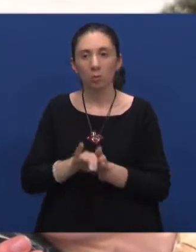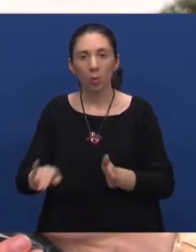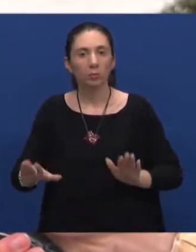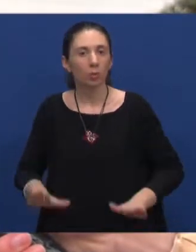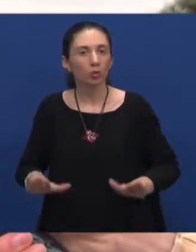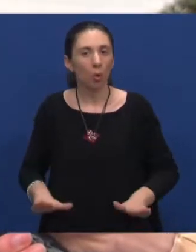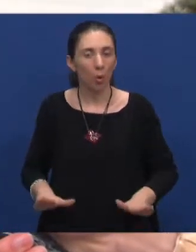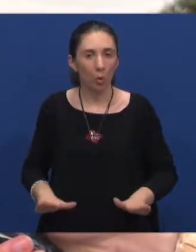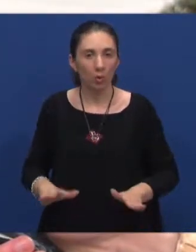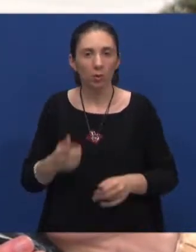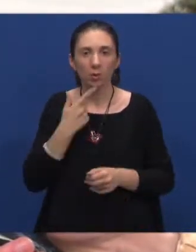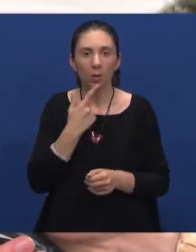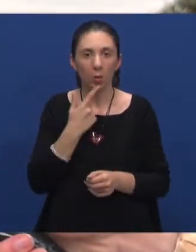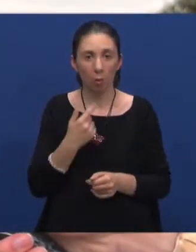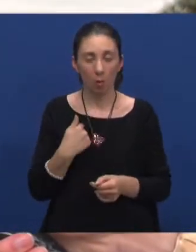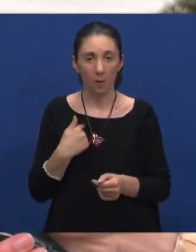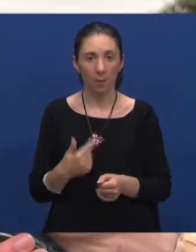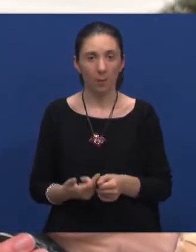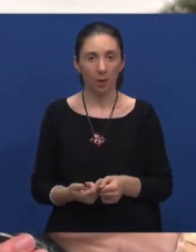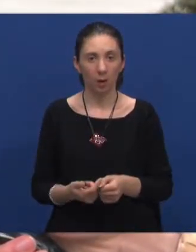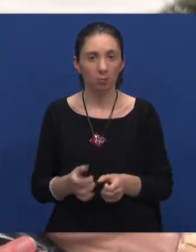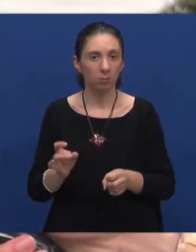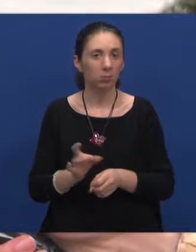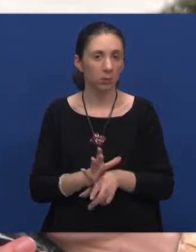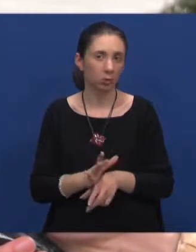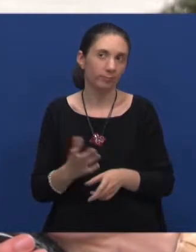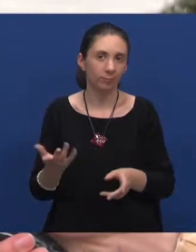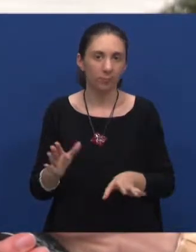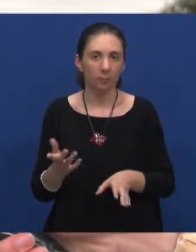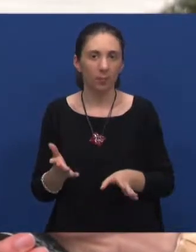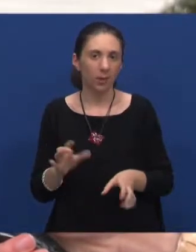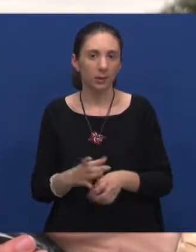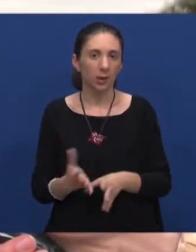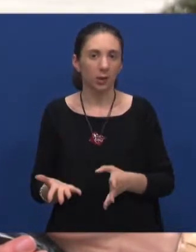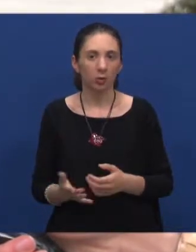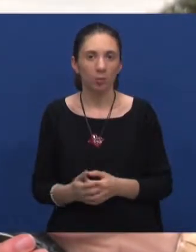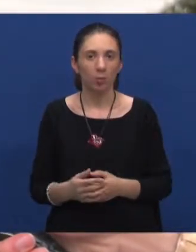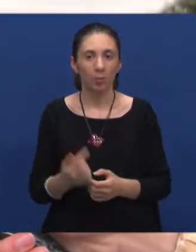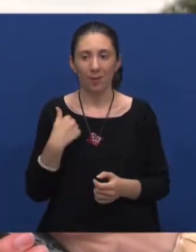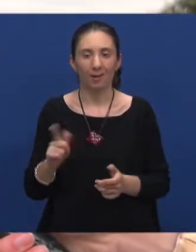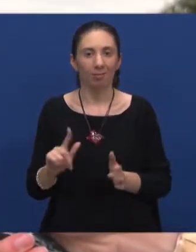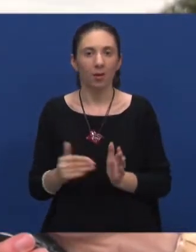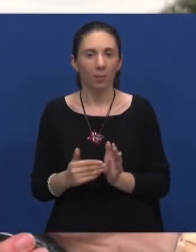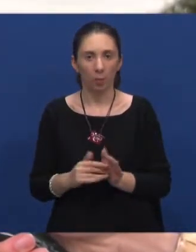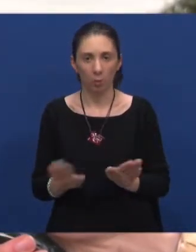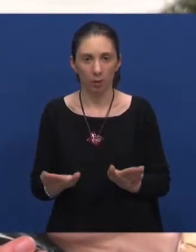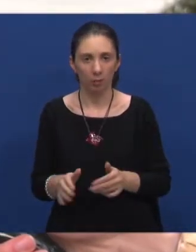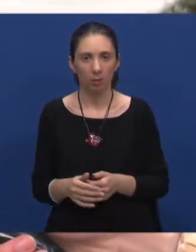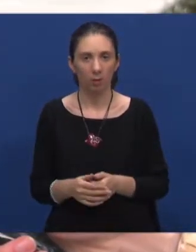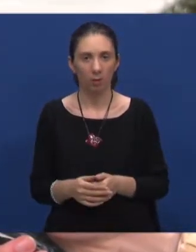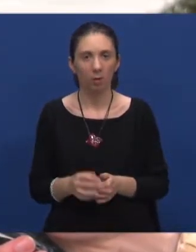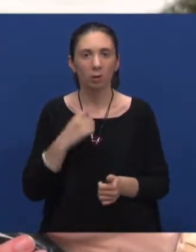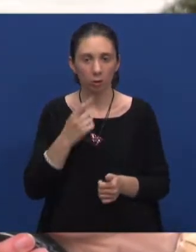stolicu, koja meni, srećom, mislim, srećom, koja meni nije potrebna, jer,